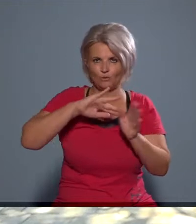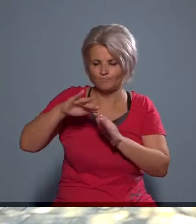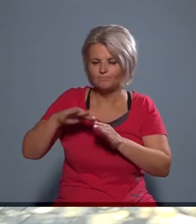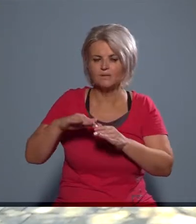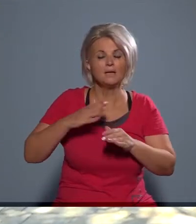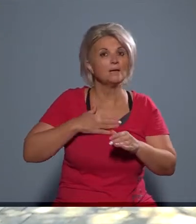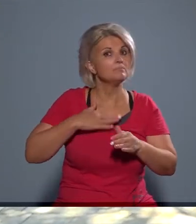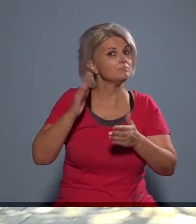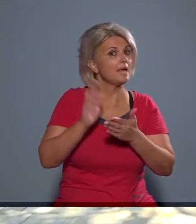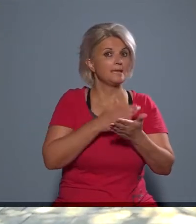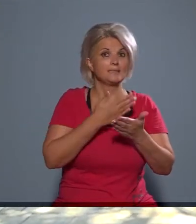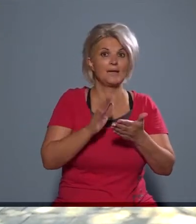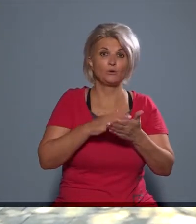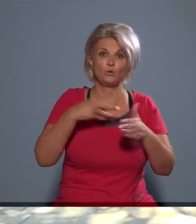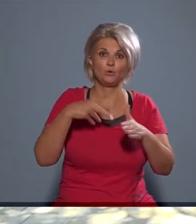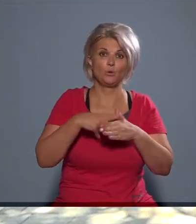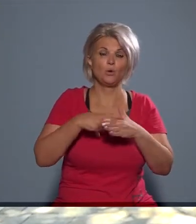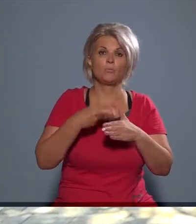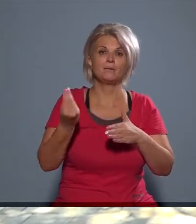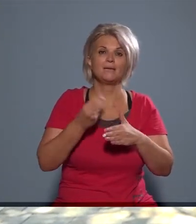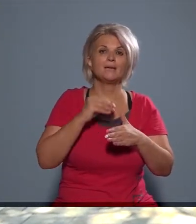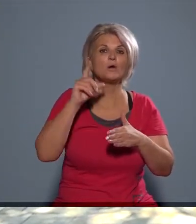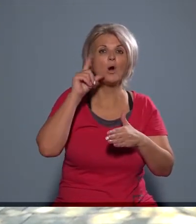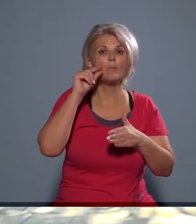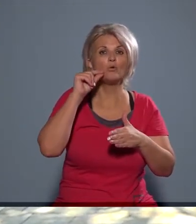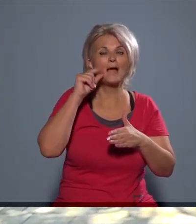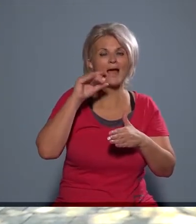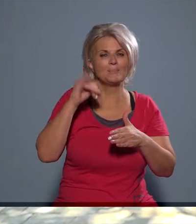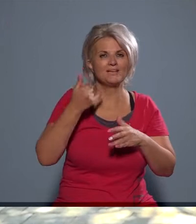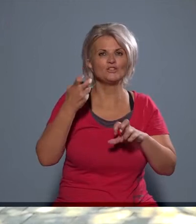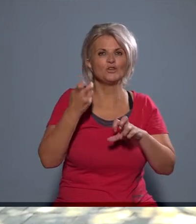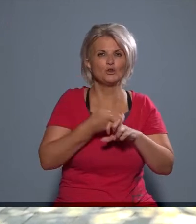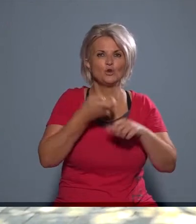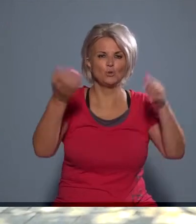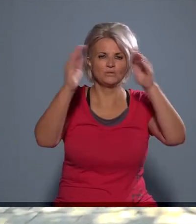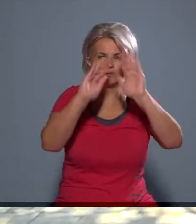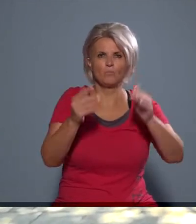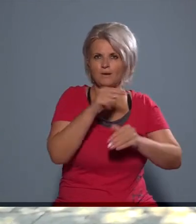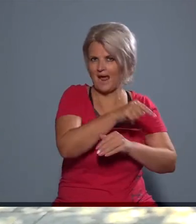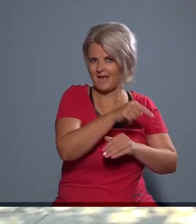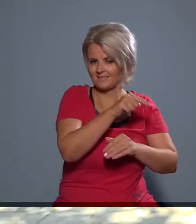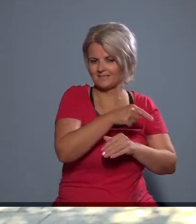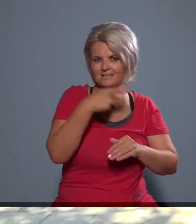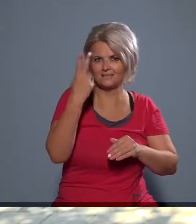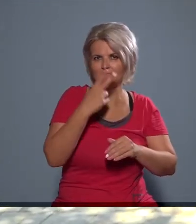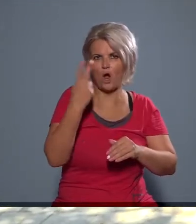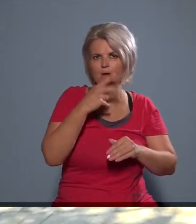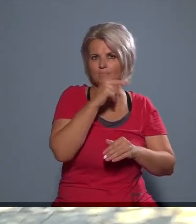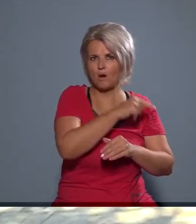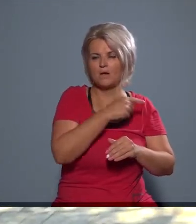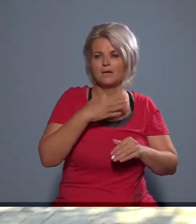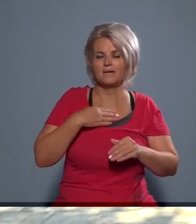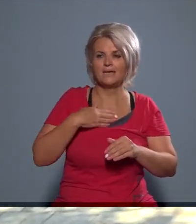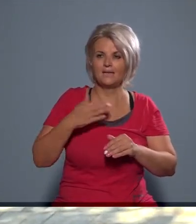volt a helyzetem, mert édesapám is kőszobrász, és én gyerekkorom óta úgy nőttem fel, hogy láttam őt munka